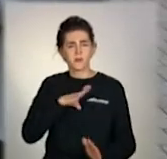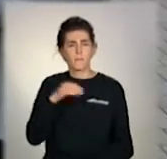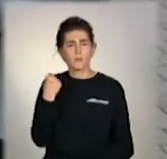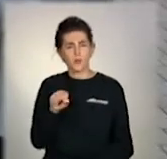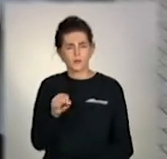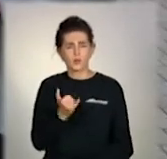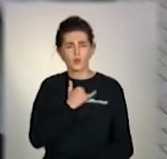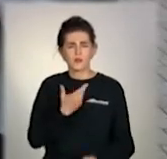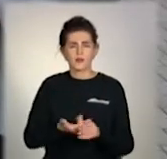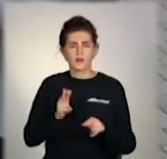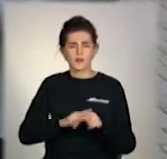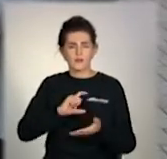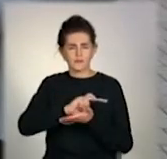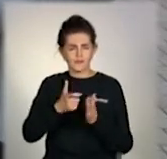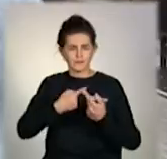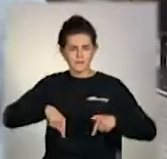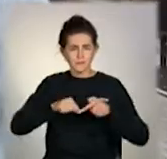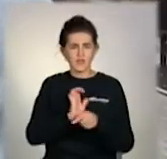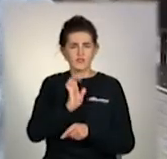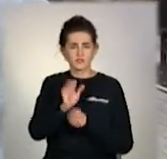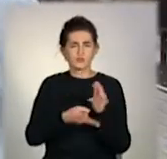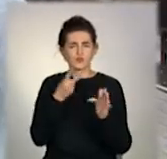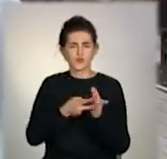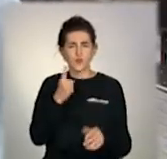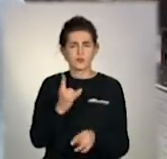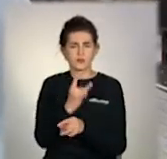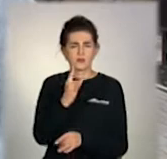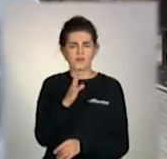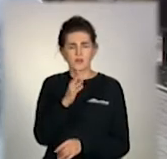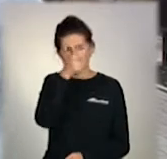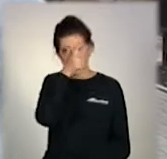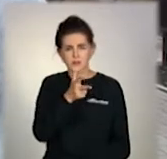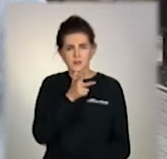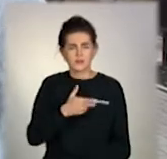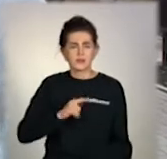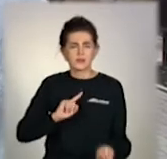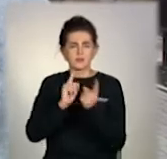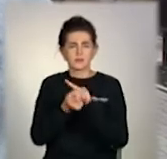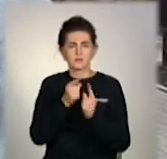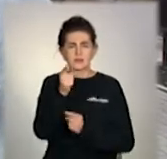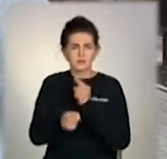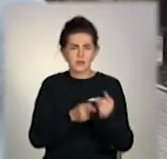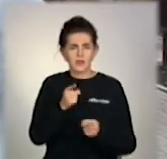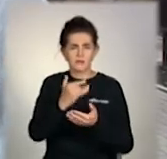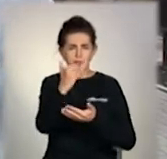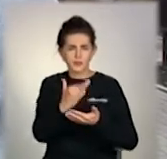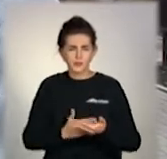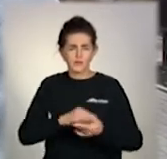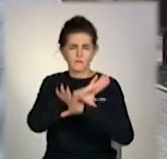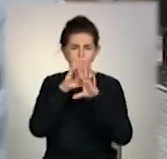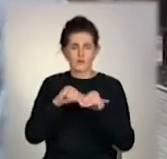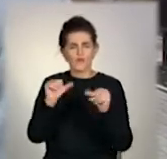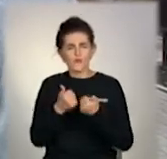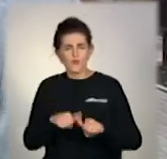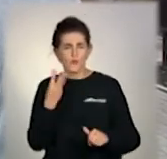У нас факультет випускає журнал свій раз в три місяці. Ми зміняли абсолютно структуру, наш дизайн і так далі.